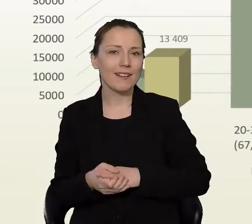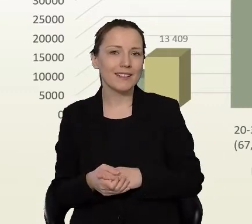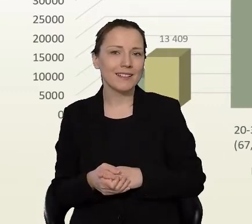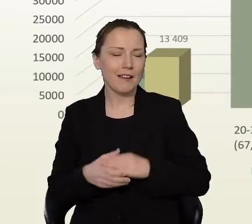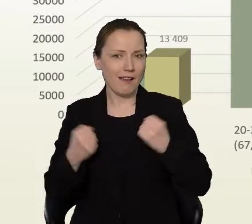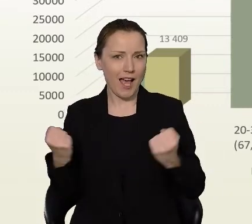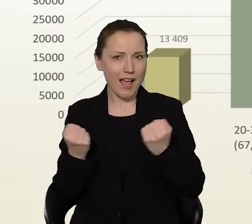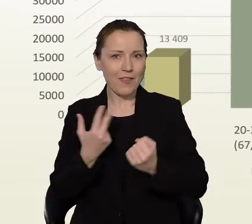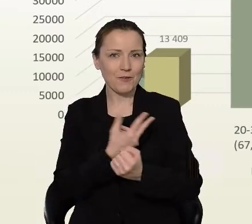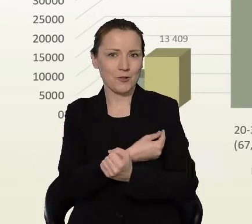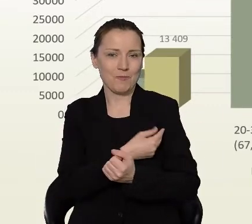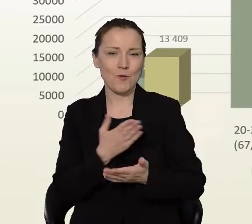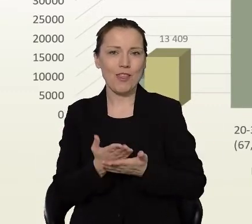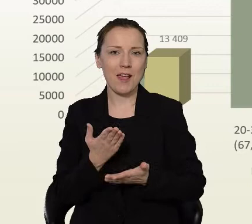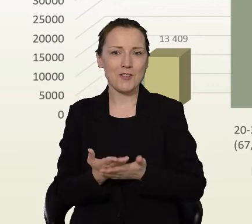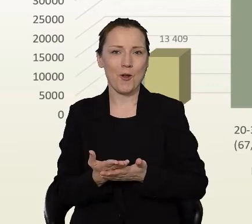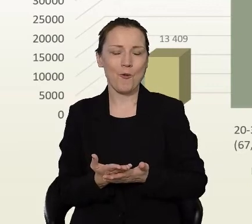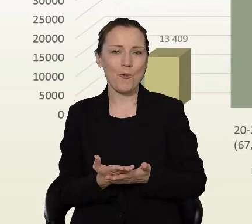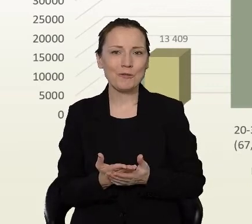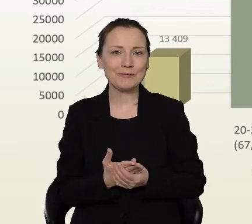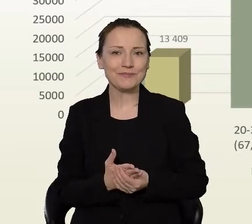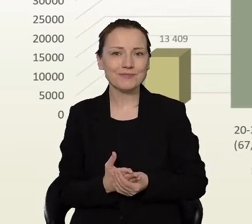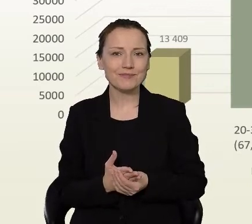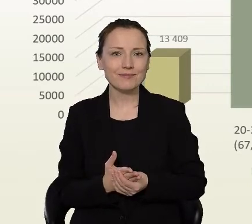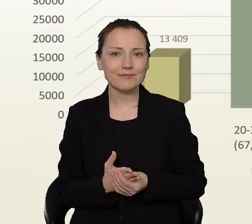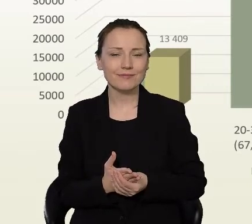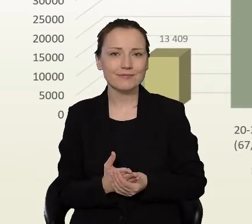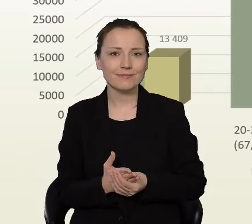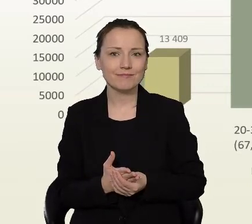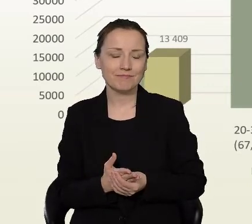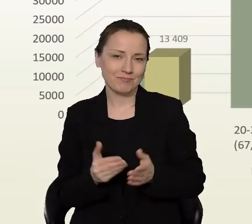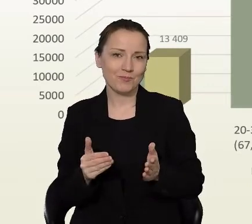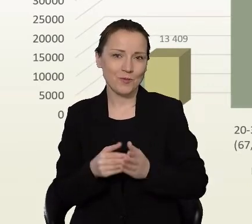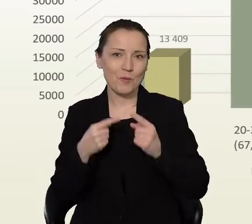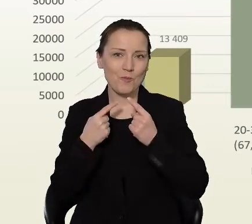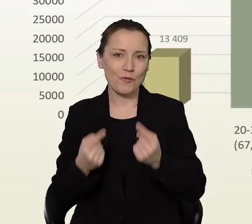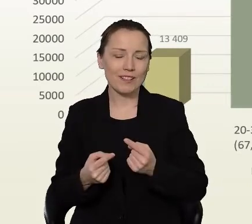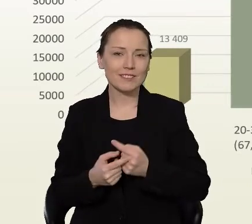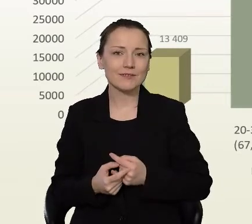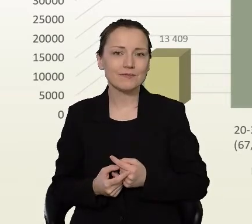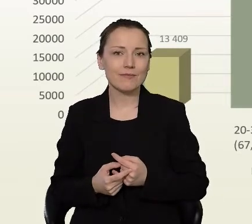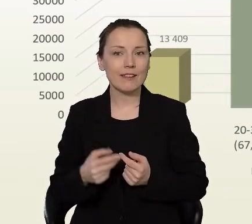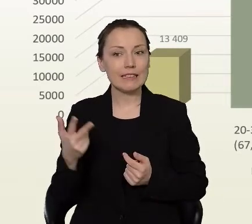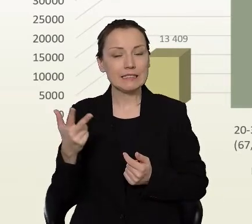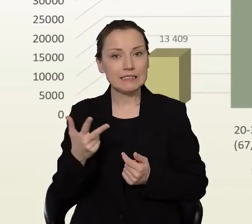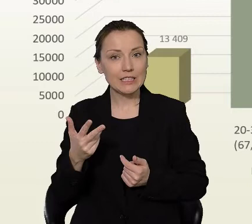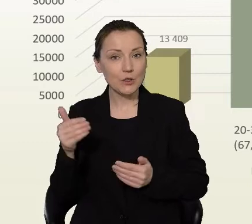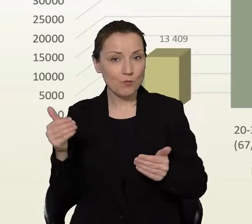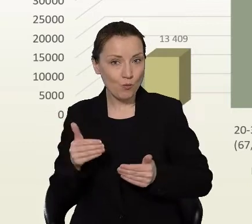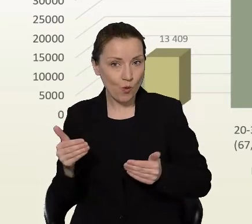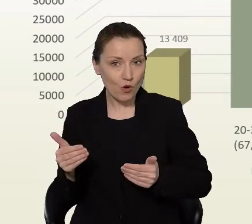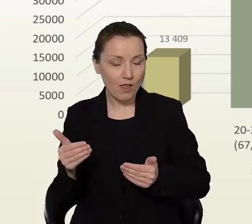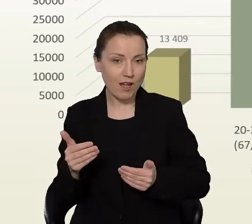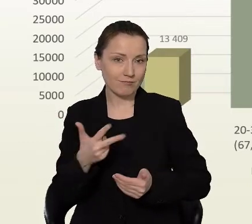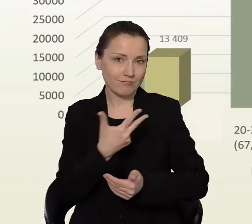aktywności szczepionkowej czy szczepieniowej, o której trzeba powiedzieć, to oczywiście trzecia możliwość szczepień,